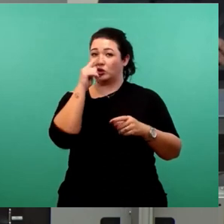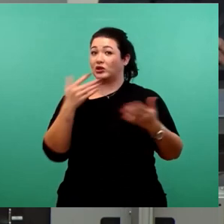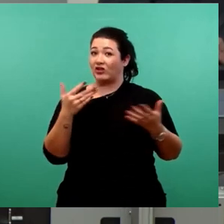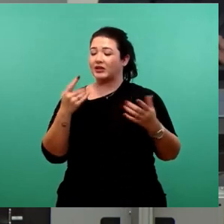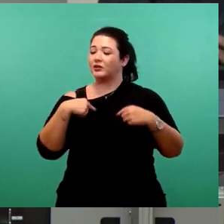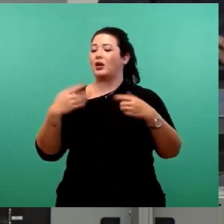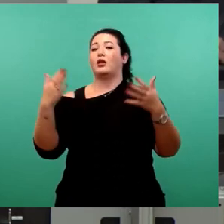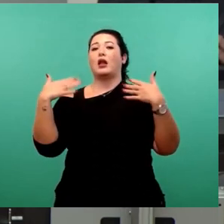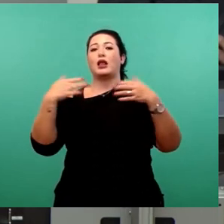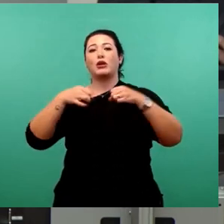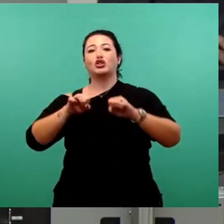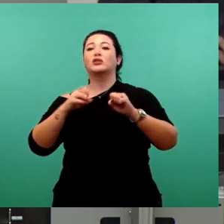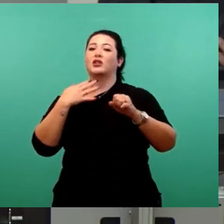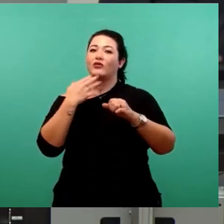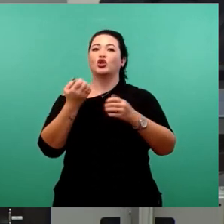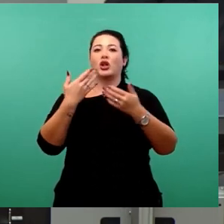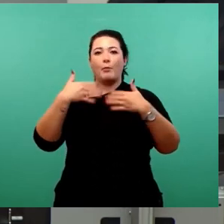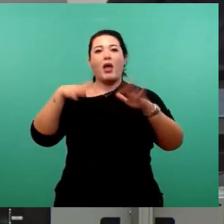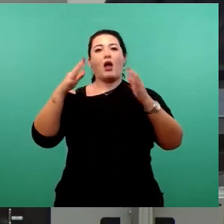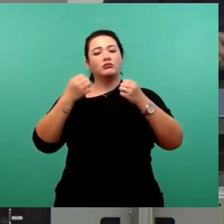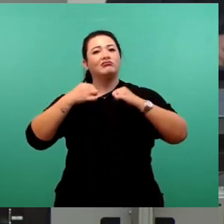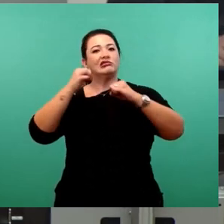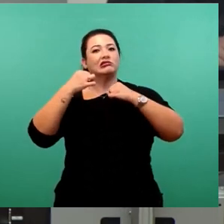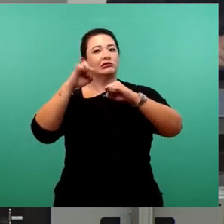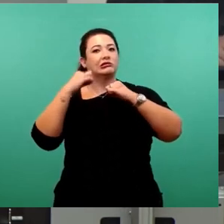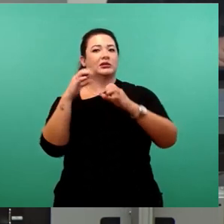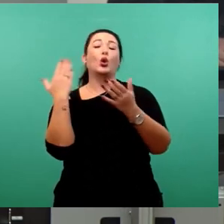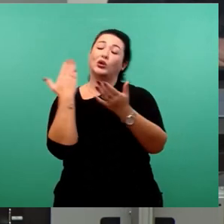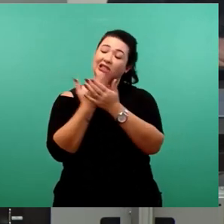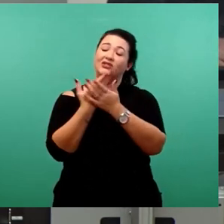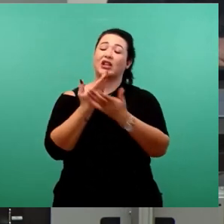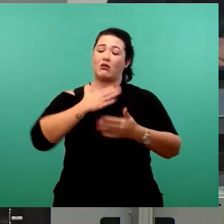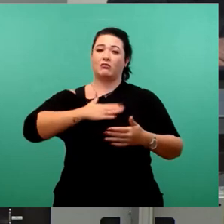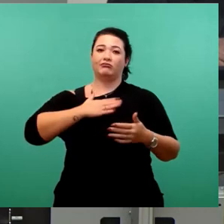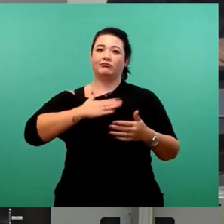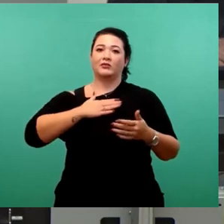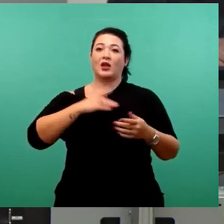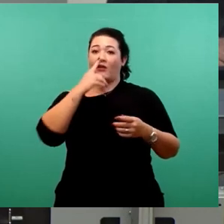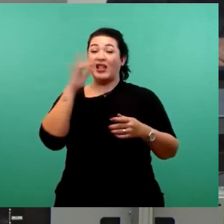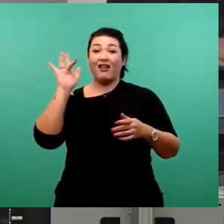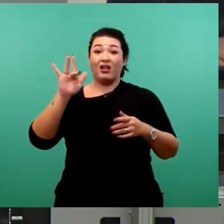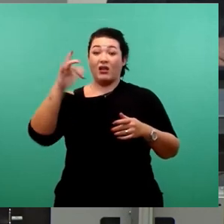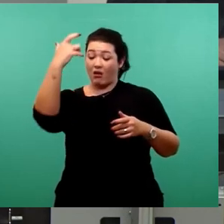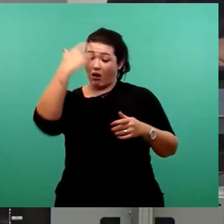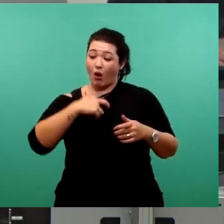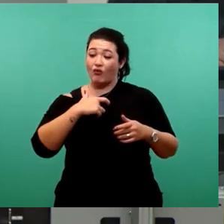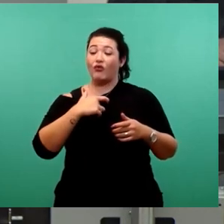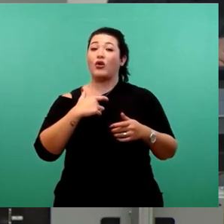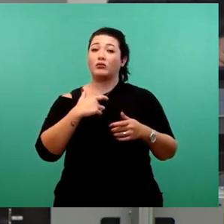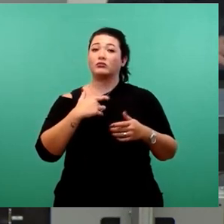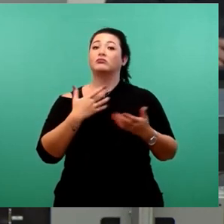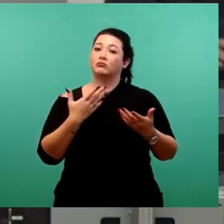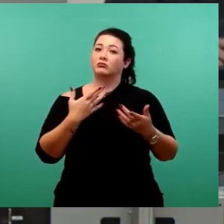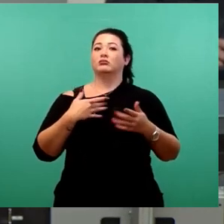einen neuen Schub geben können und halten deshalb gerne die Kritik an der Zustimmung zum schlechten, schlichter Vorschlag aus. Ich danke für die